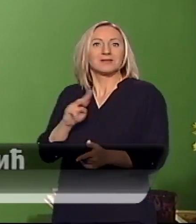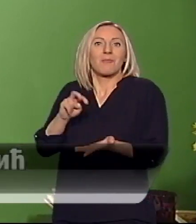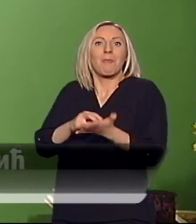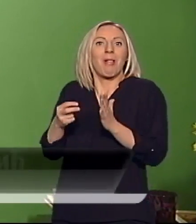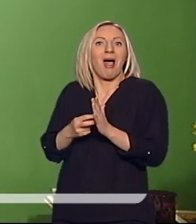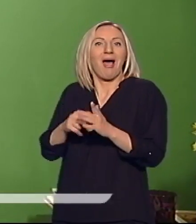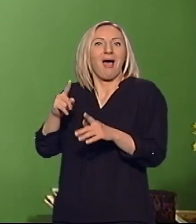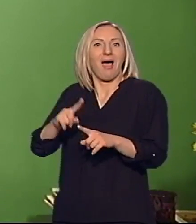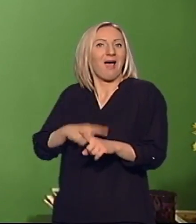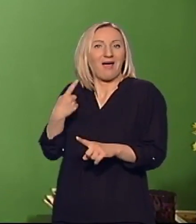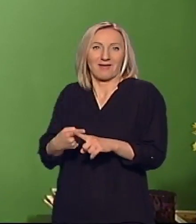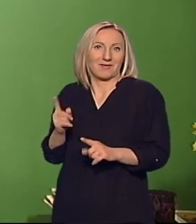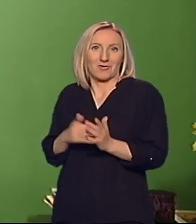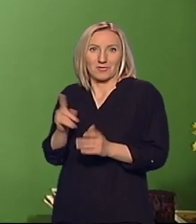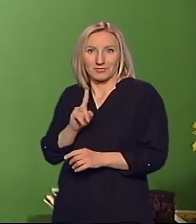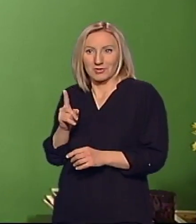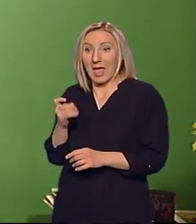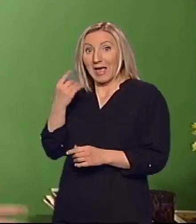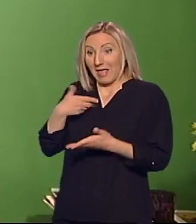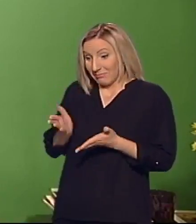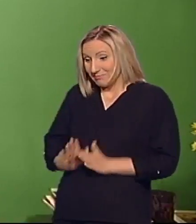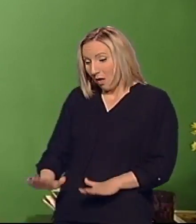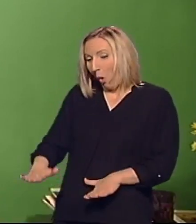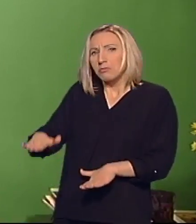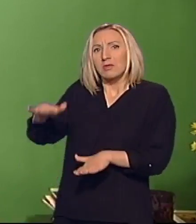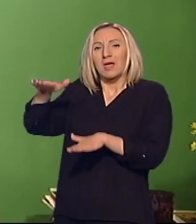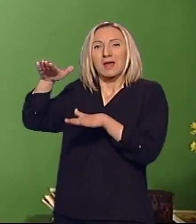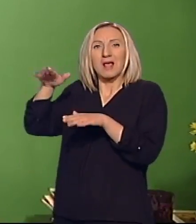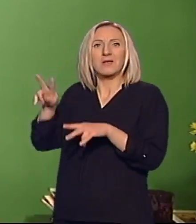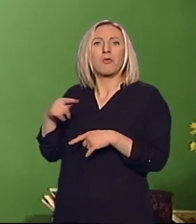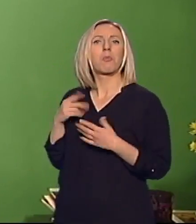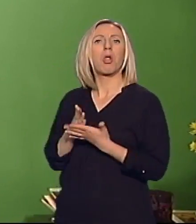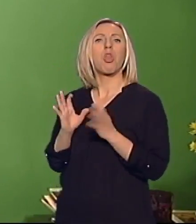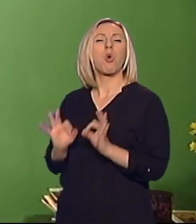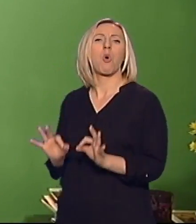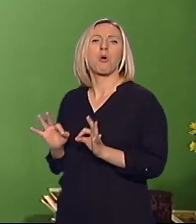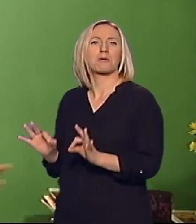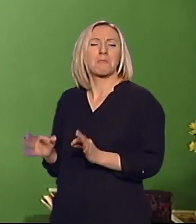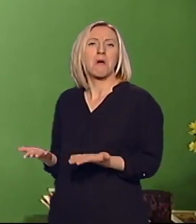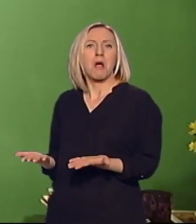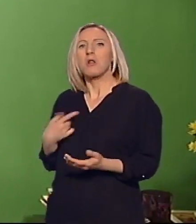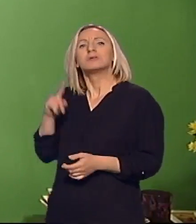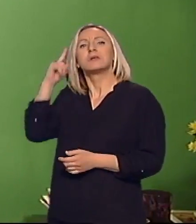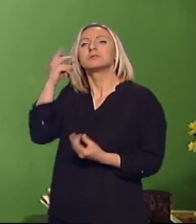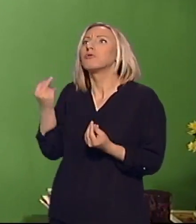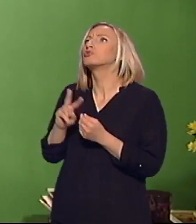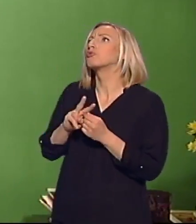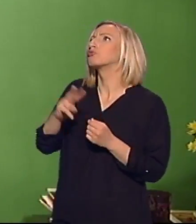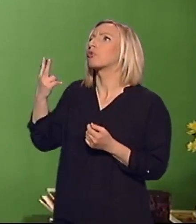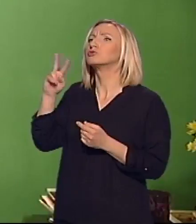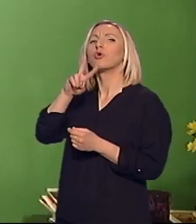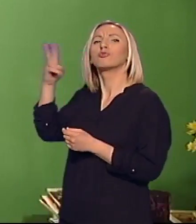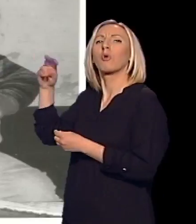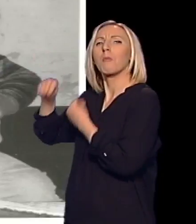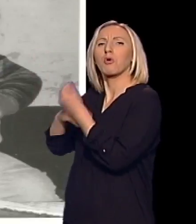Veljka, meni je to nekako bilo normalno, da kažem, prosto nisam mislila da je nešto drugačije nego u drugim